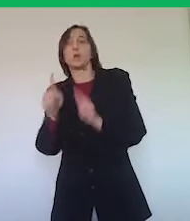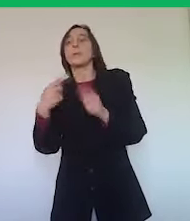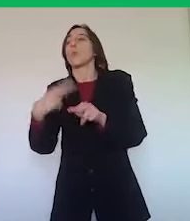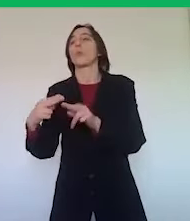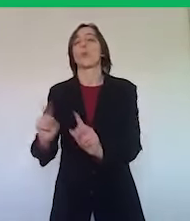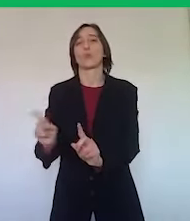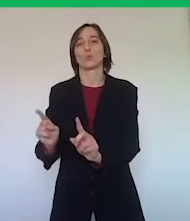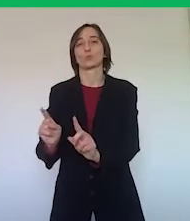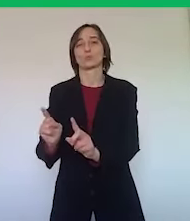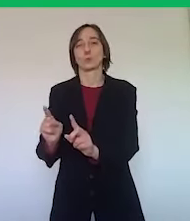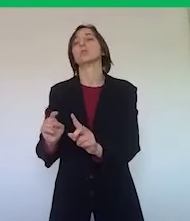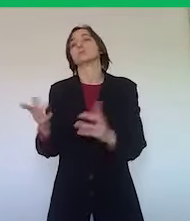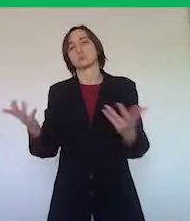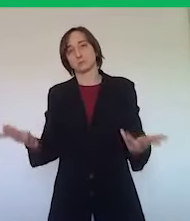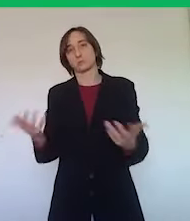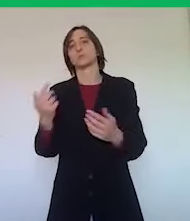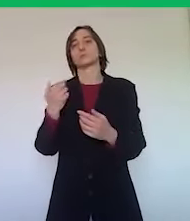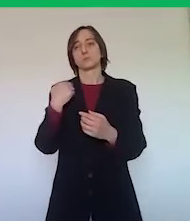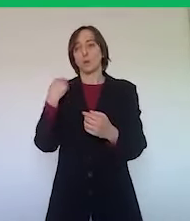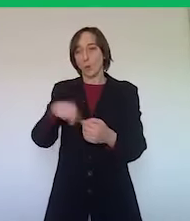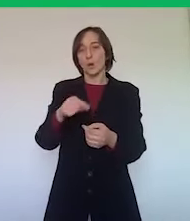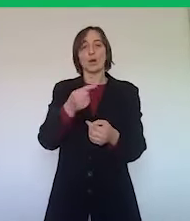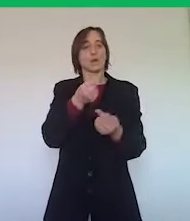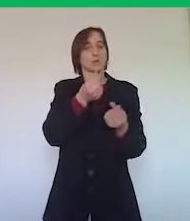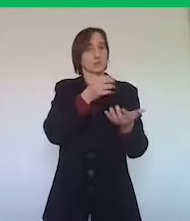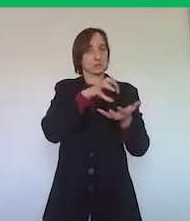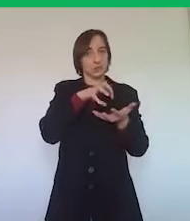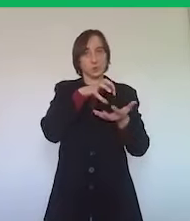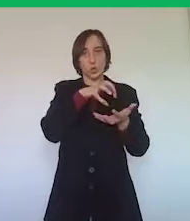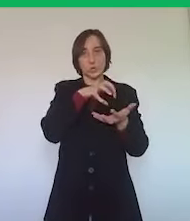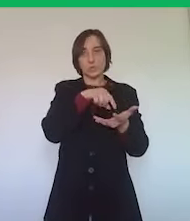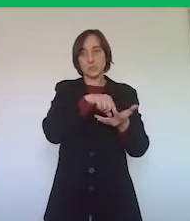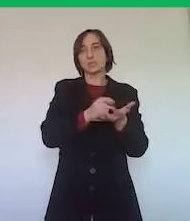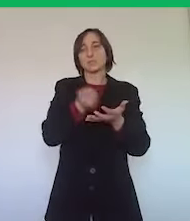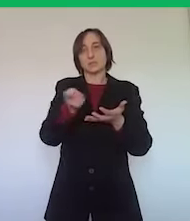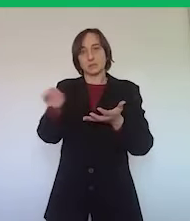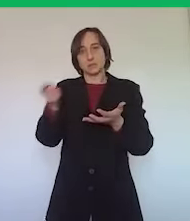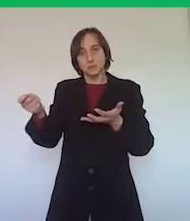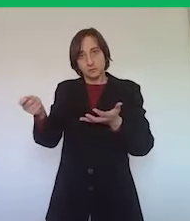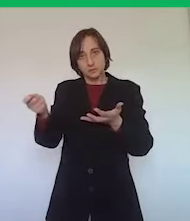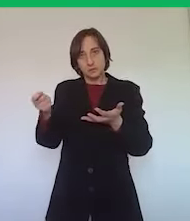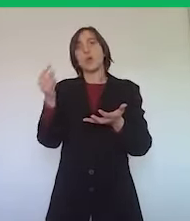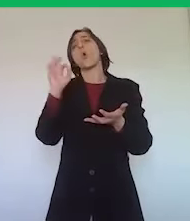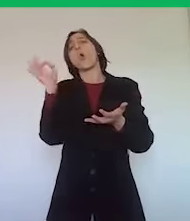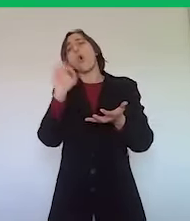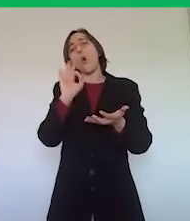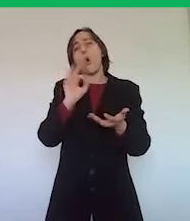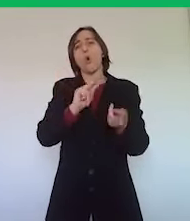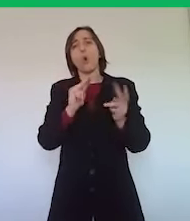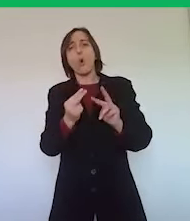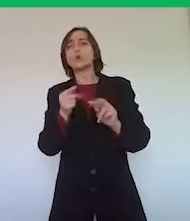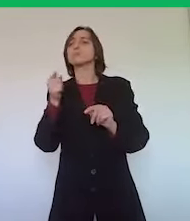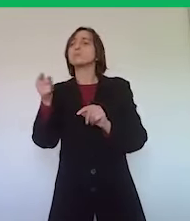limitato. Quindi restituiremo le risorse attraverso questo fondo straordinario oppure